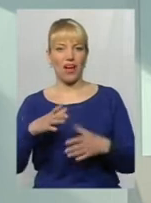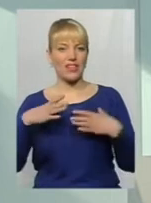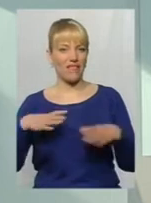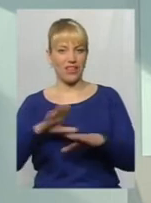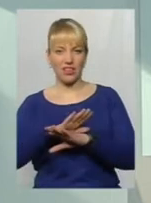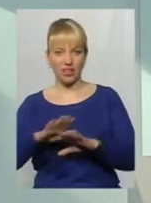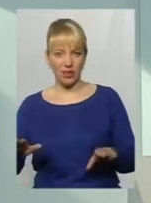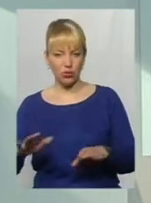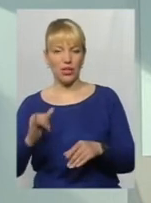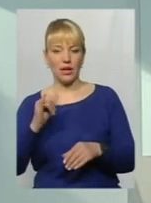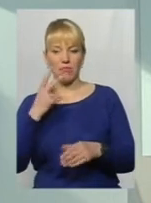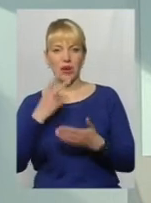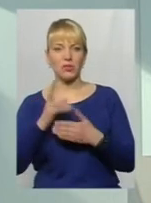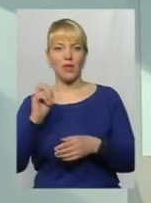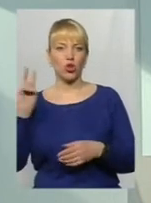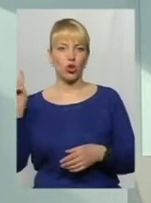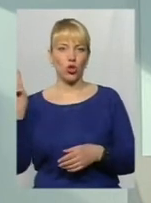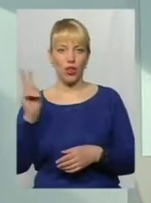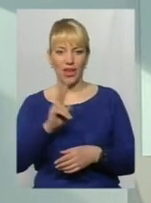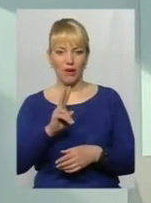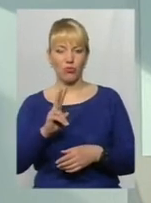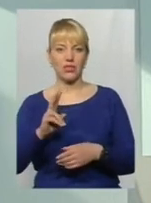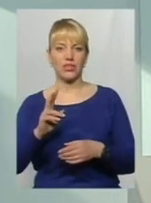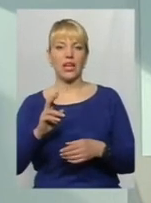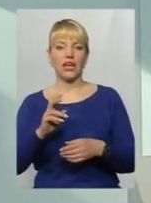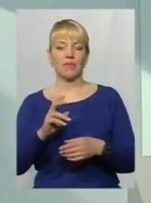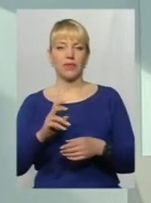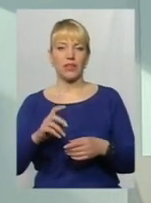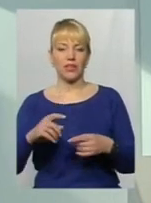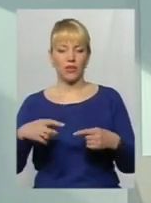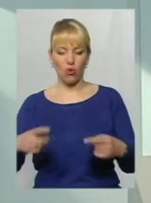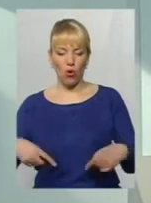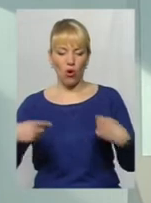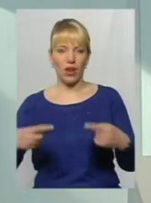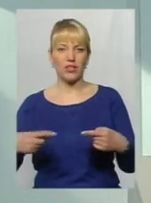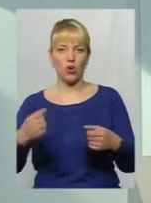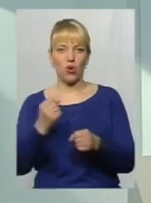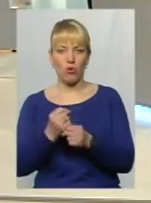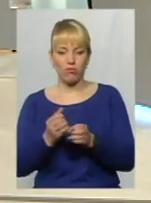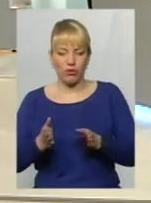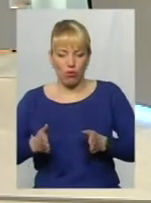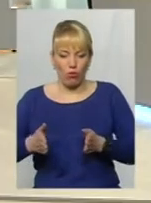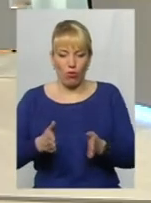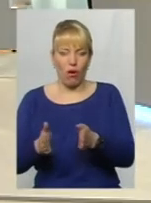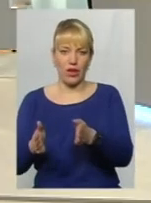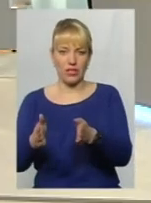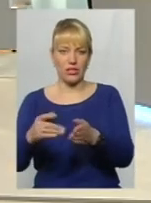бачити, так як тролейбуси йдуть, і вони видавлюють колійність, роблять на дорозі. Тому що основи немає.